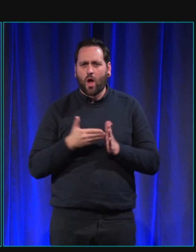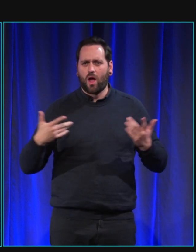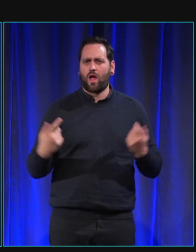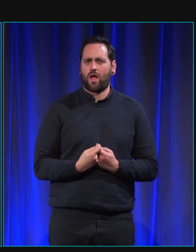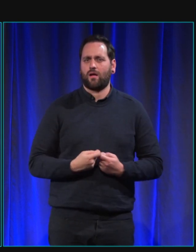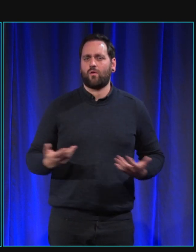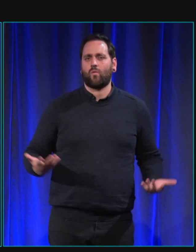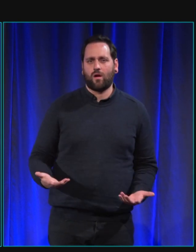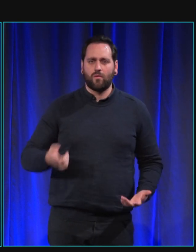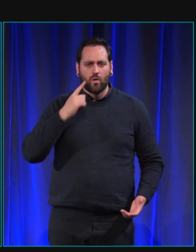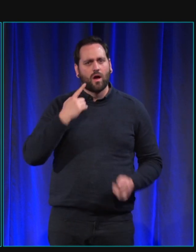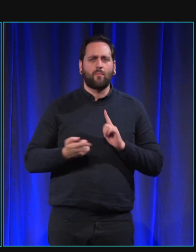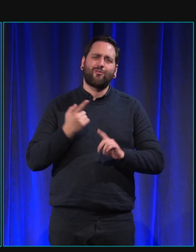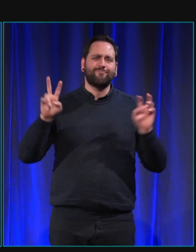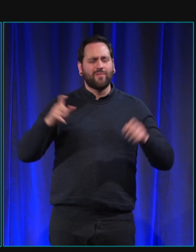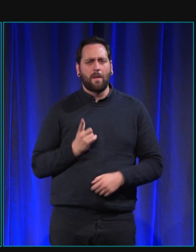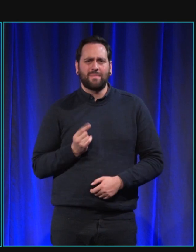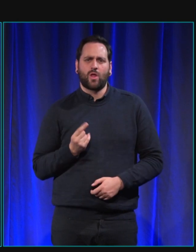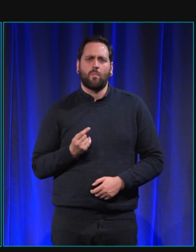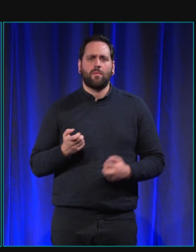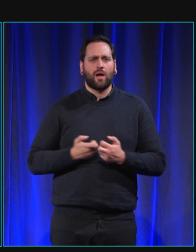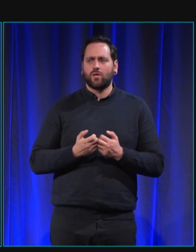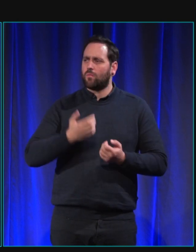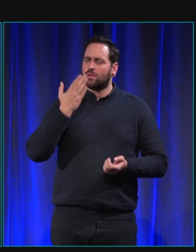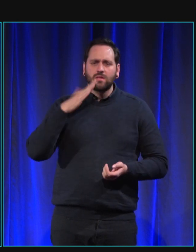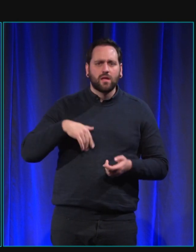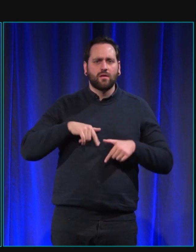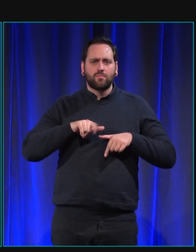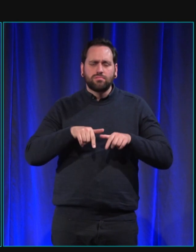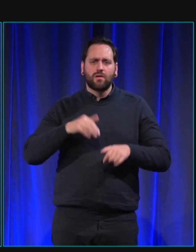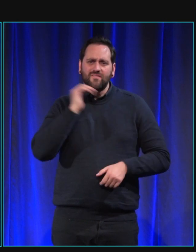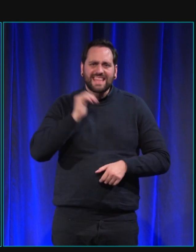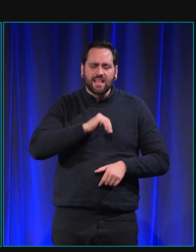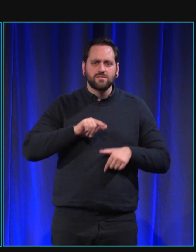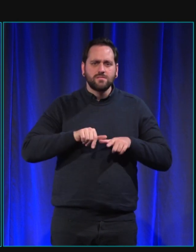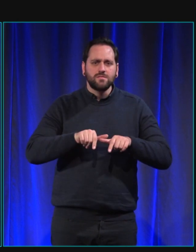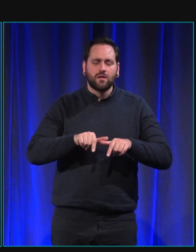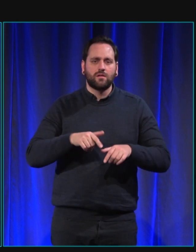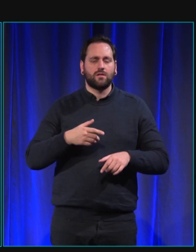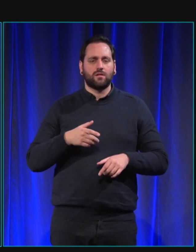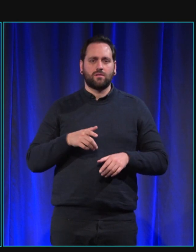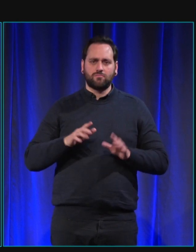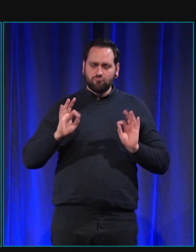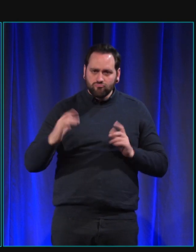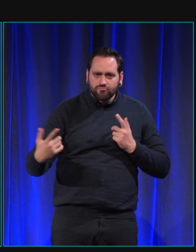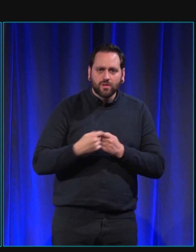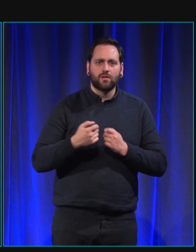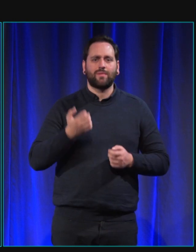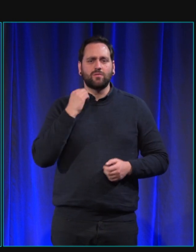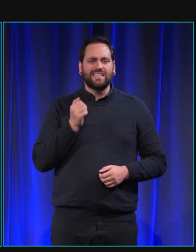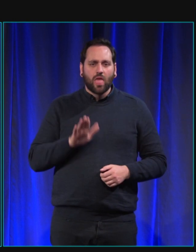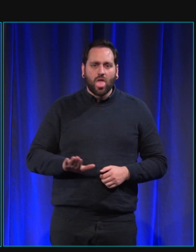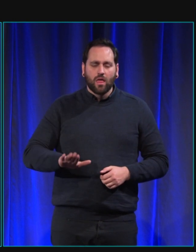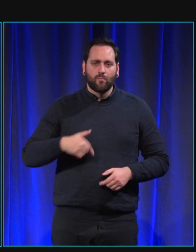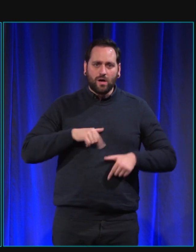que notre chien ait la même vitesse de marche pour pas qu'il y un qui marche plus vite que l'autre. Ça me rappelle au moment de Balsac, j'avais essayé une petite chienne et puis l